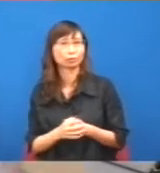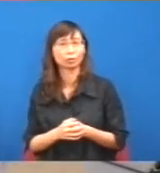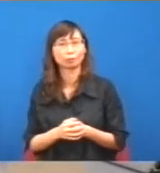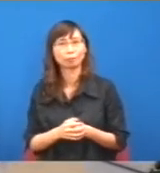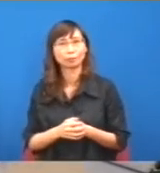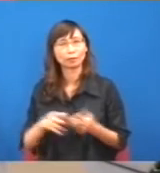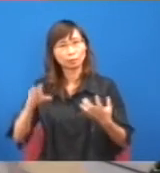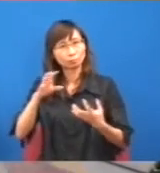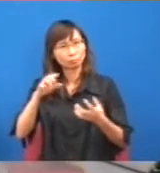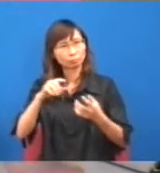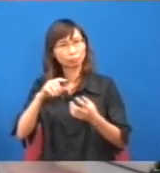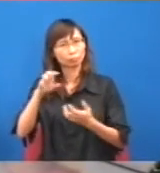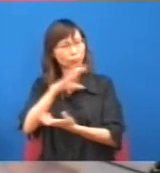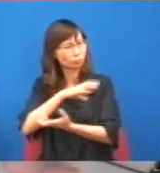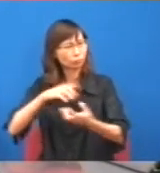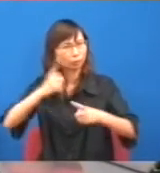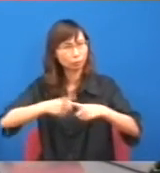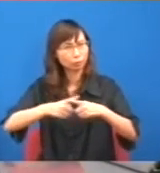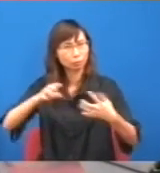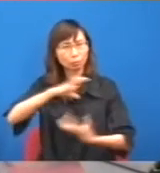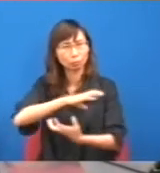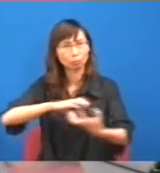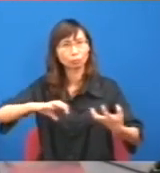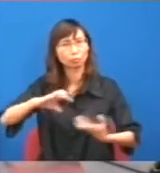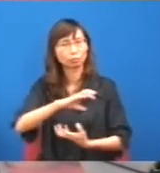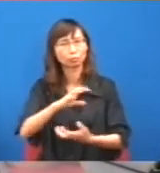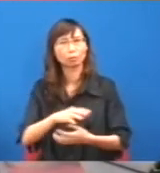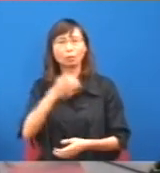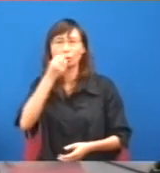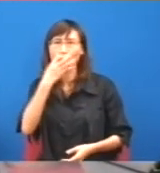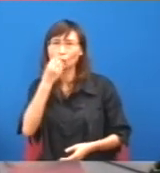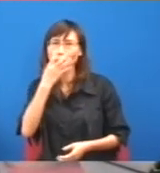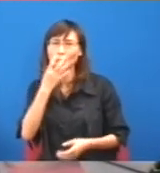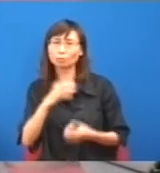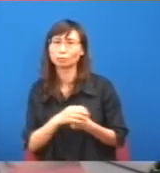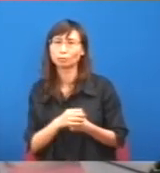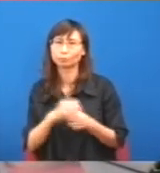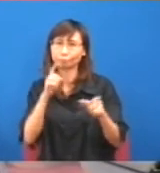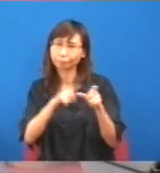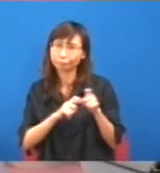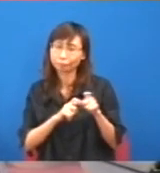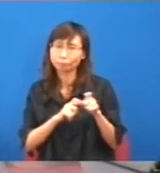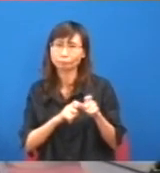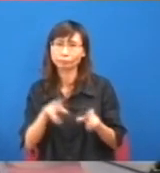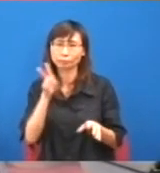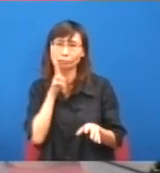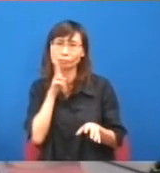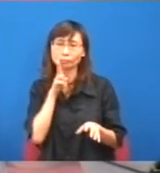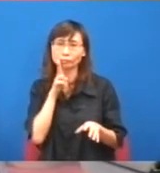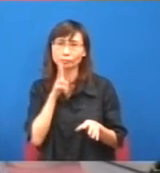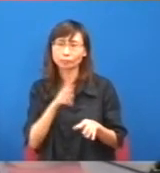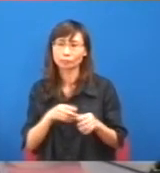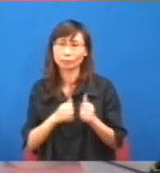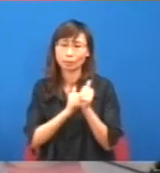到底這個問題就是,香港的工資如果按住